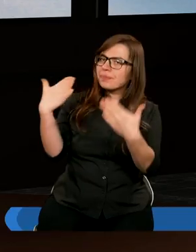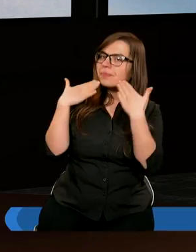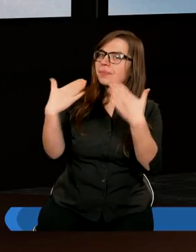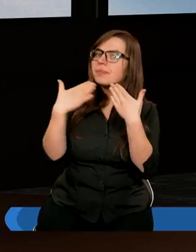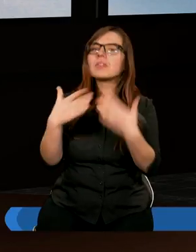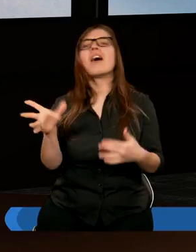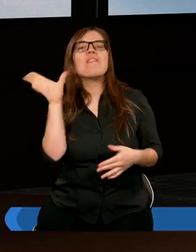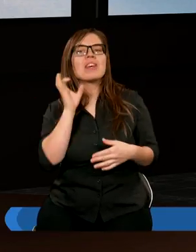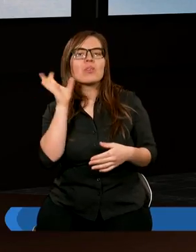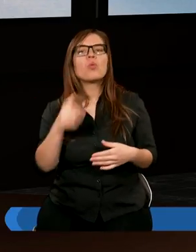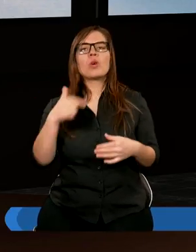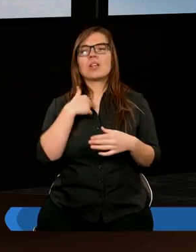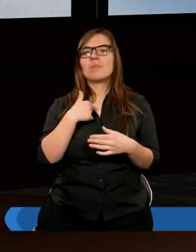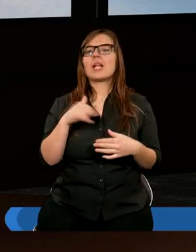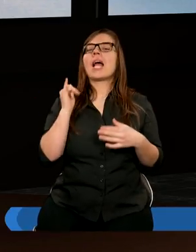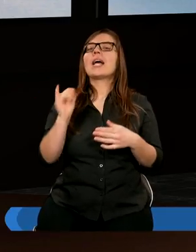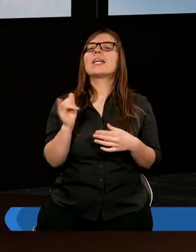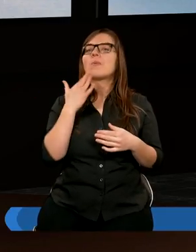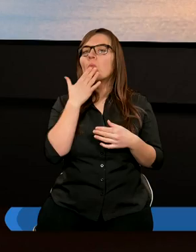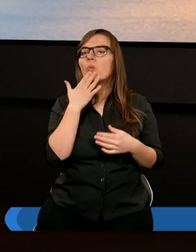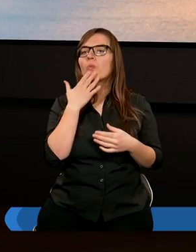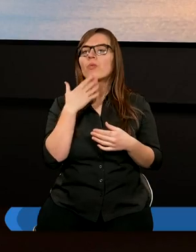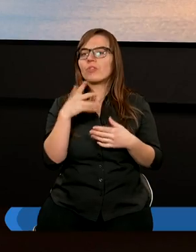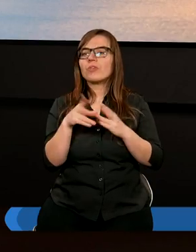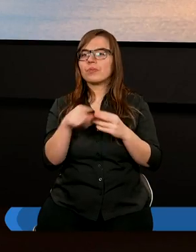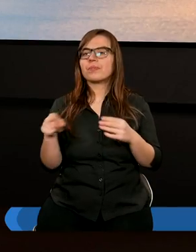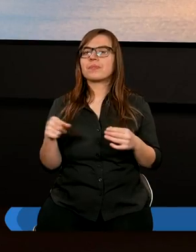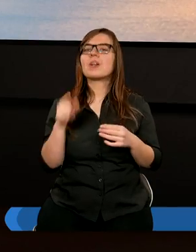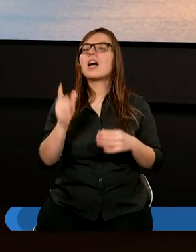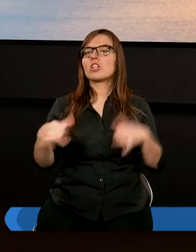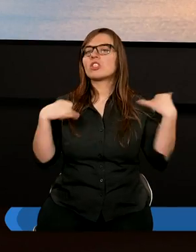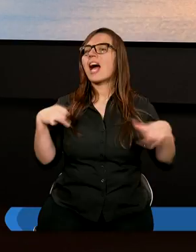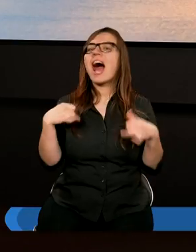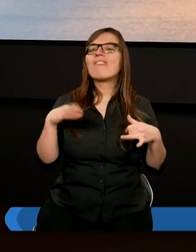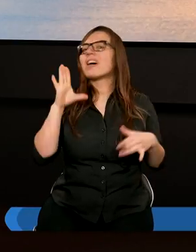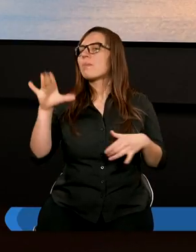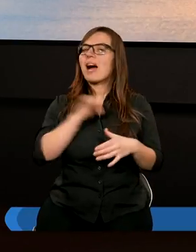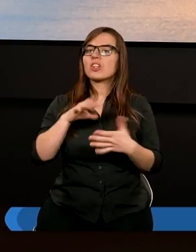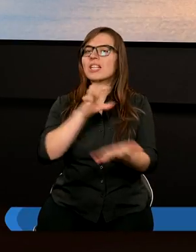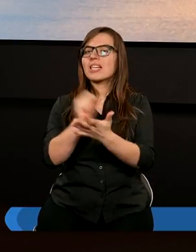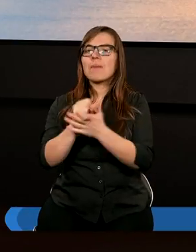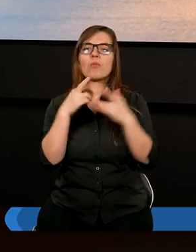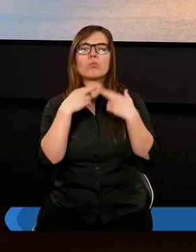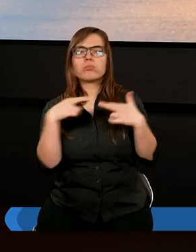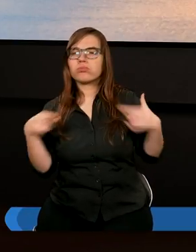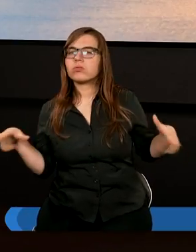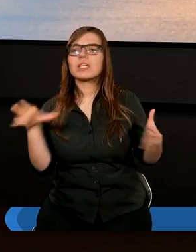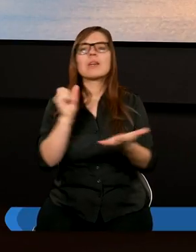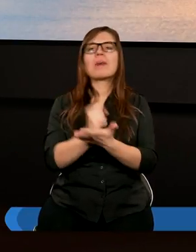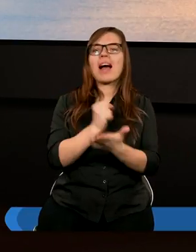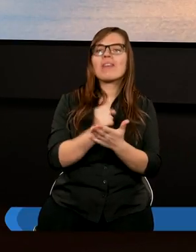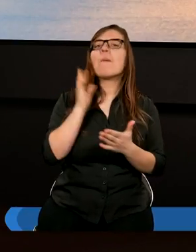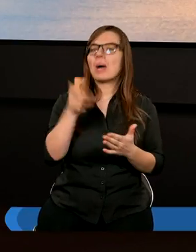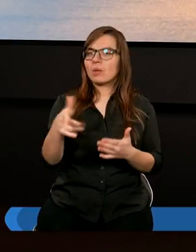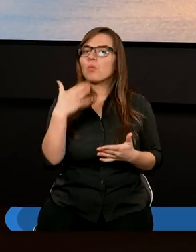że wysłuchujesz mnie, mówił. Szafarz ma się zajmować różnymi sprawami, będziemy jeszcze o tym